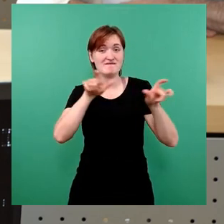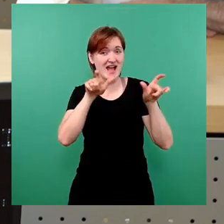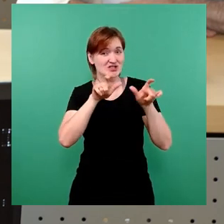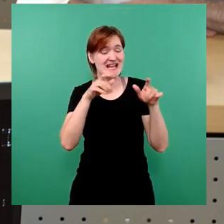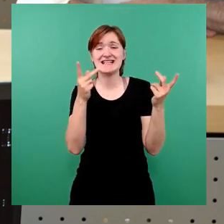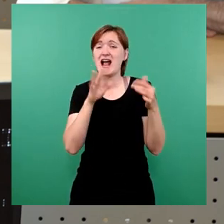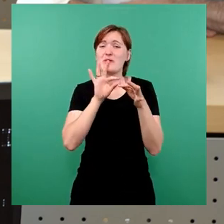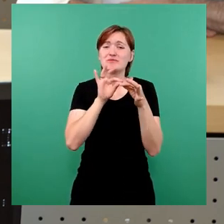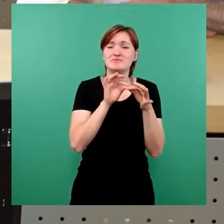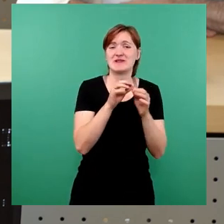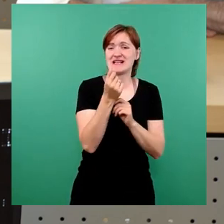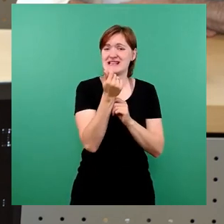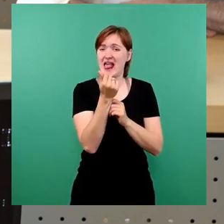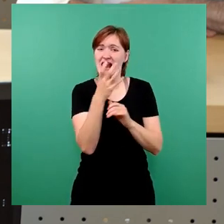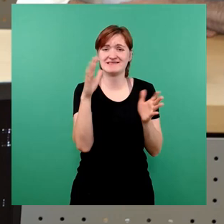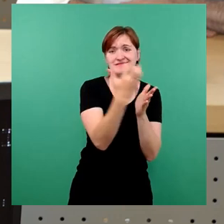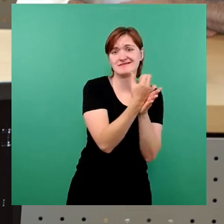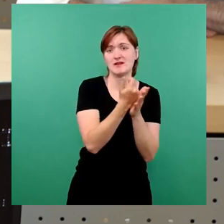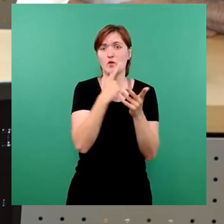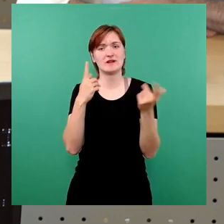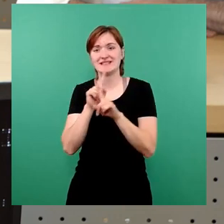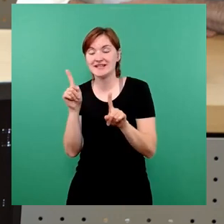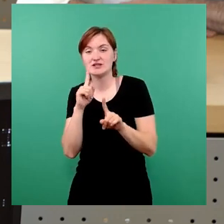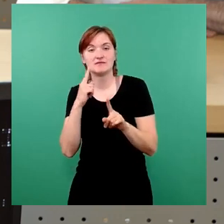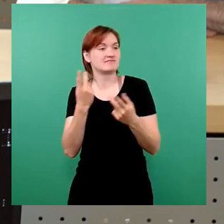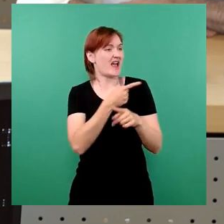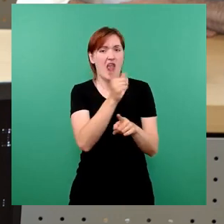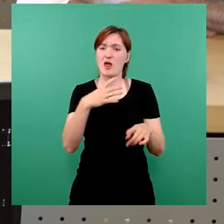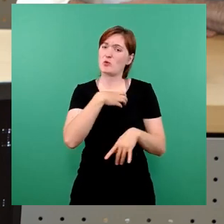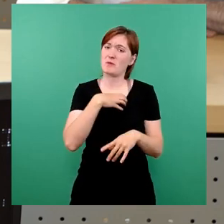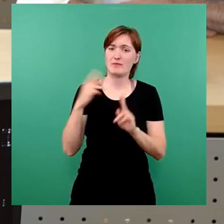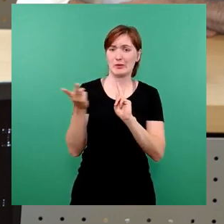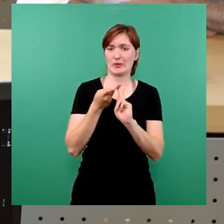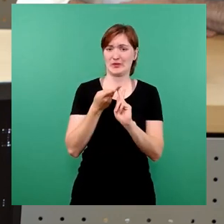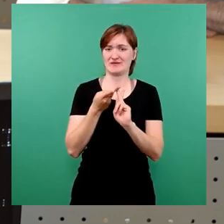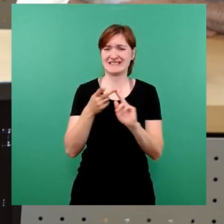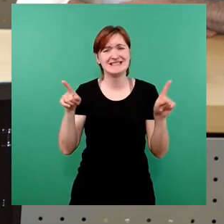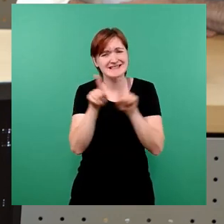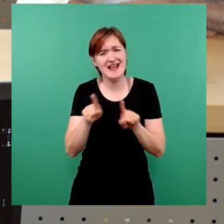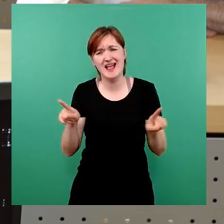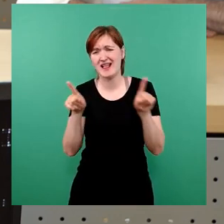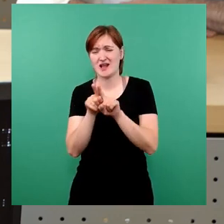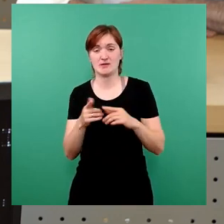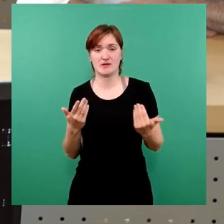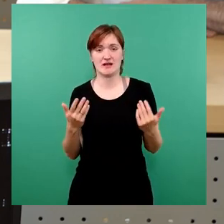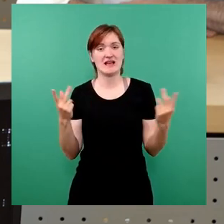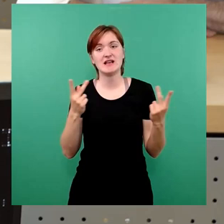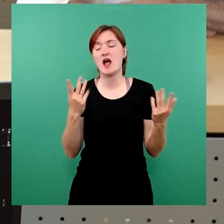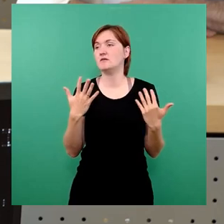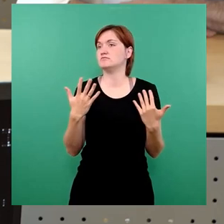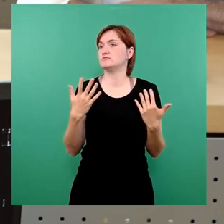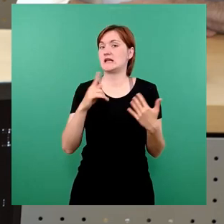kommerziell, genau die gleichen Probleme. Die sind überhaupt nicht unterschiedlich. Wir haben alle genau die gleichen Probleme, egal, ob du etwas